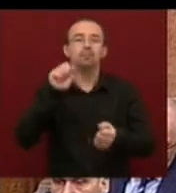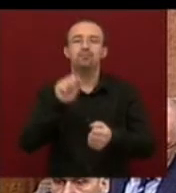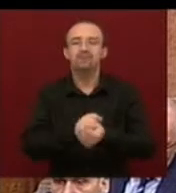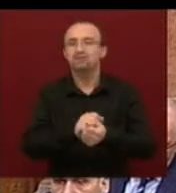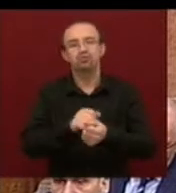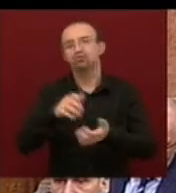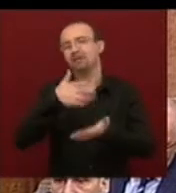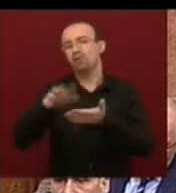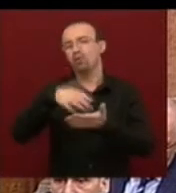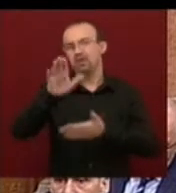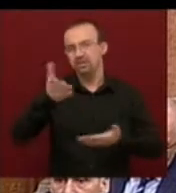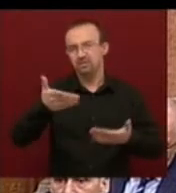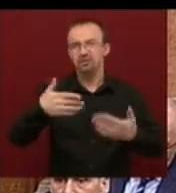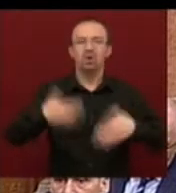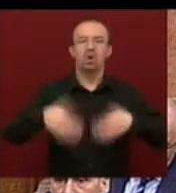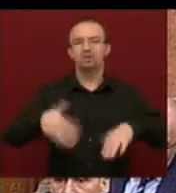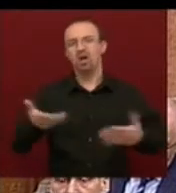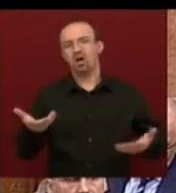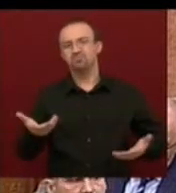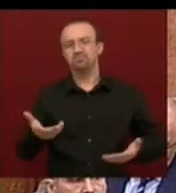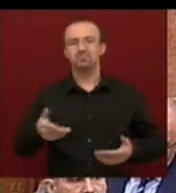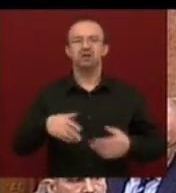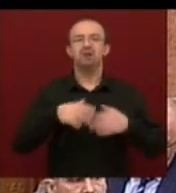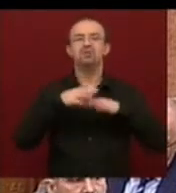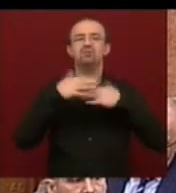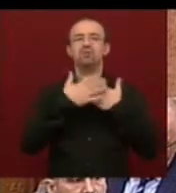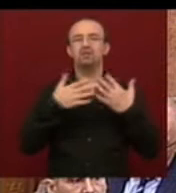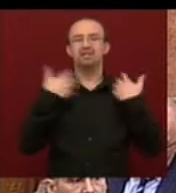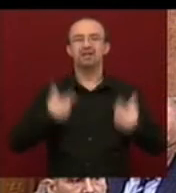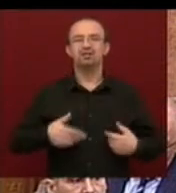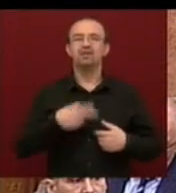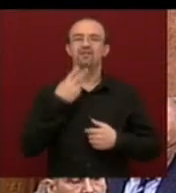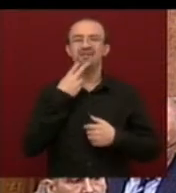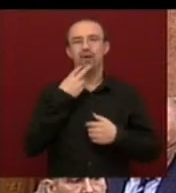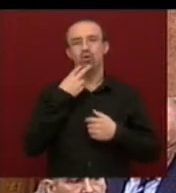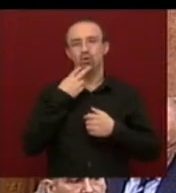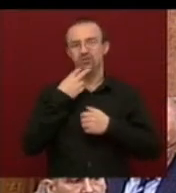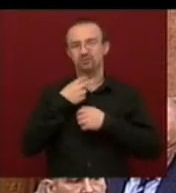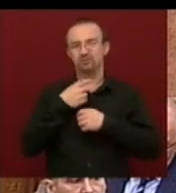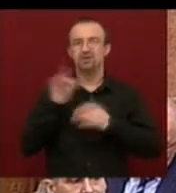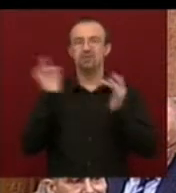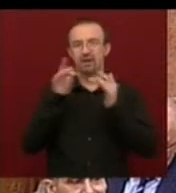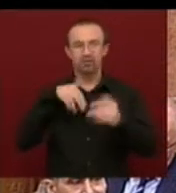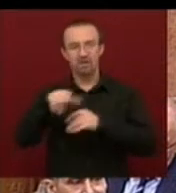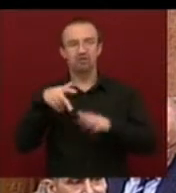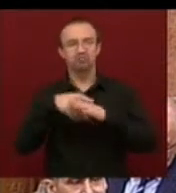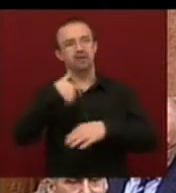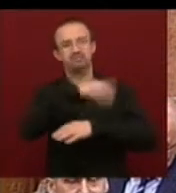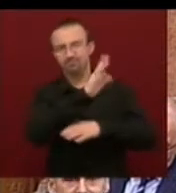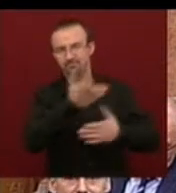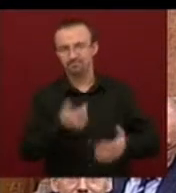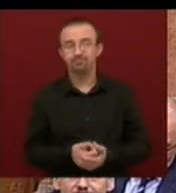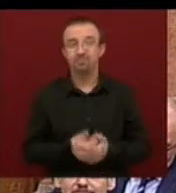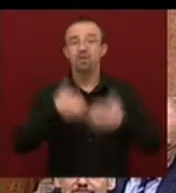nem küldi el őket olyan lazán, kockásinkben a videóton meccsre mentében. Mint ahogyan most sem